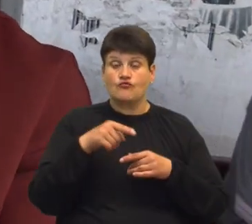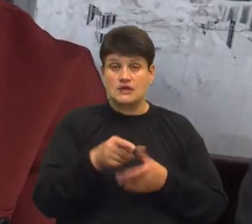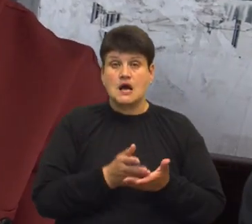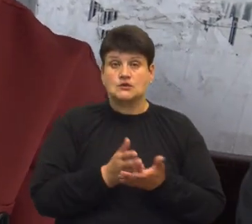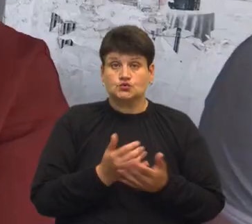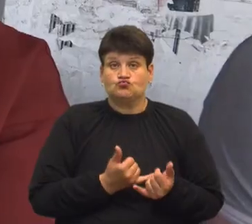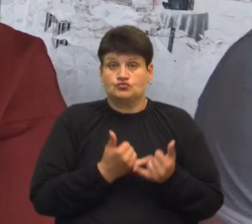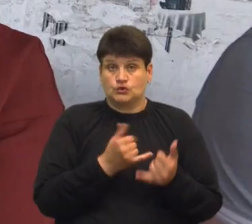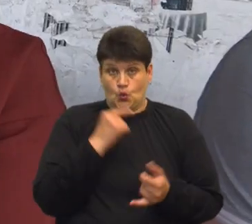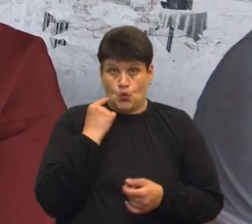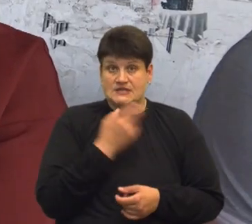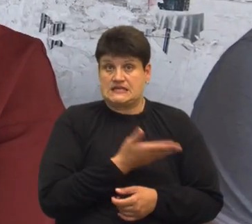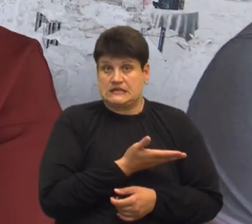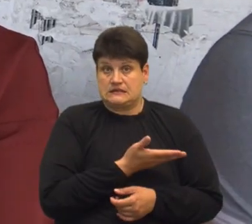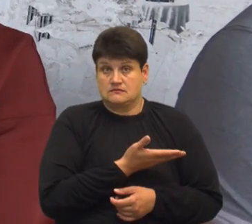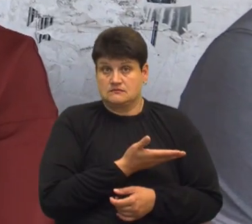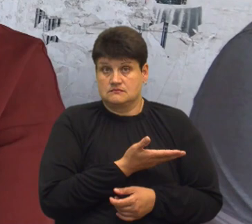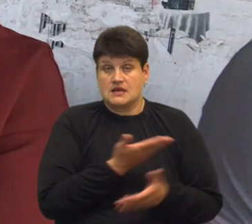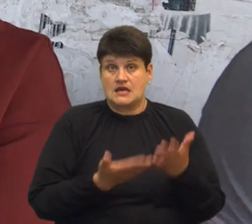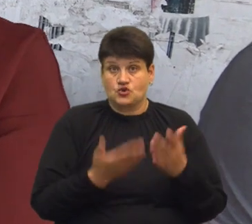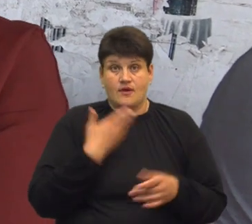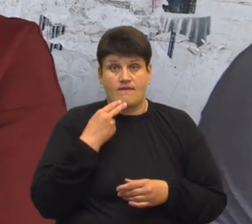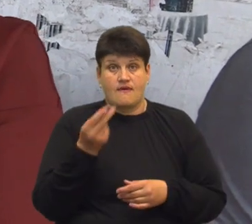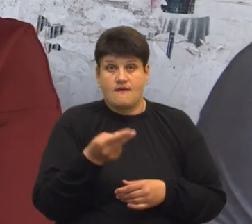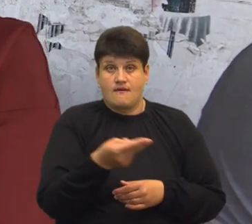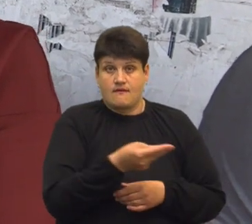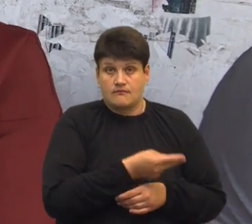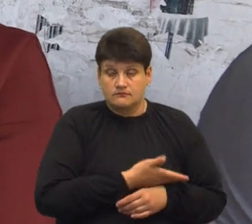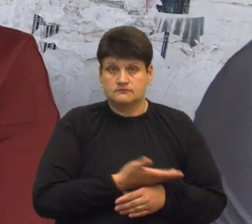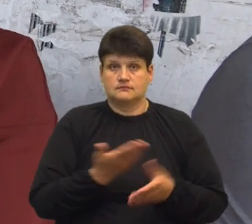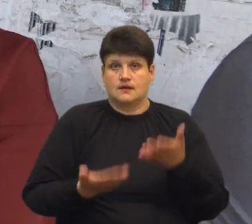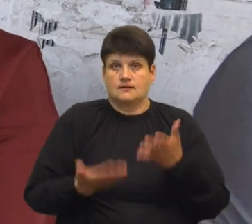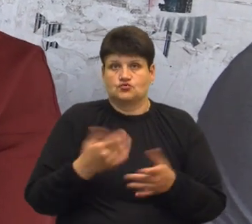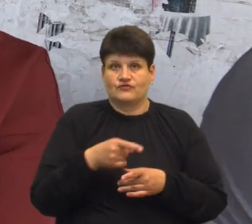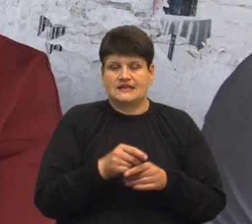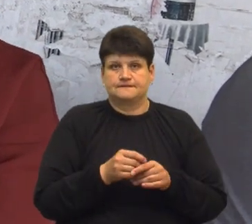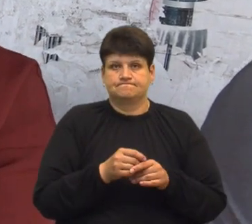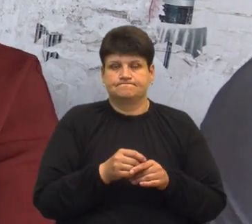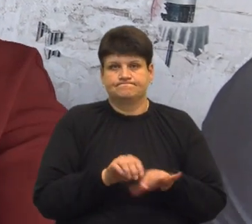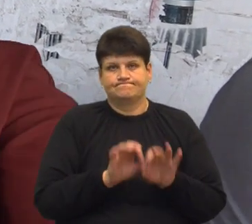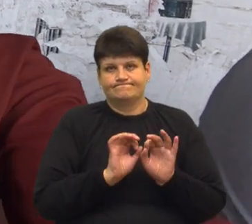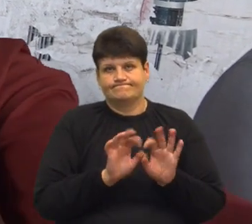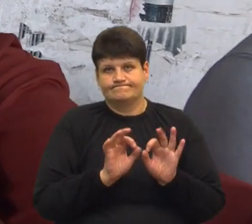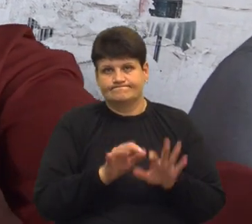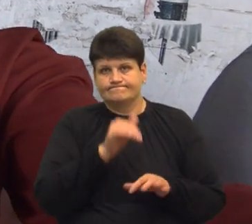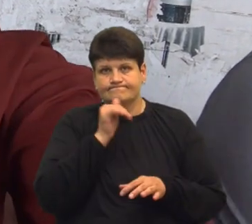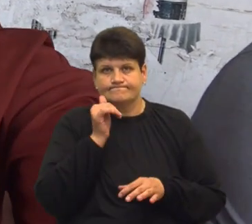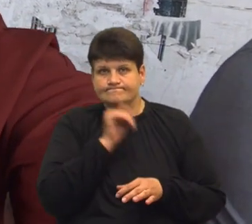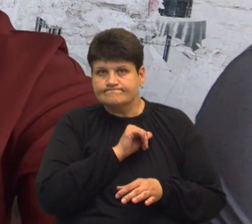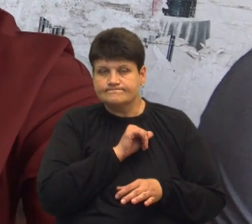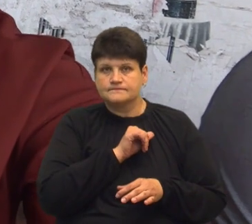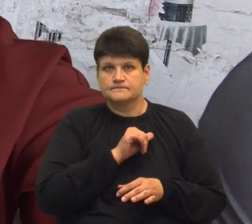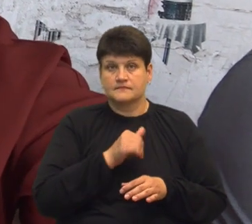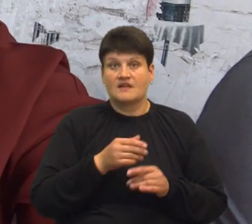Росії, якщо вона веде агектацію, якщо вони здають позицію. Ви